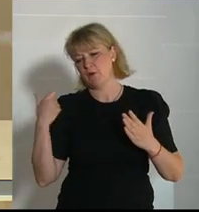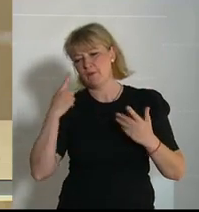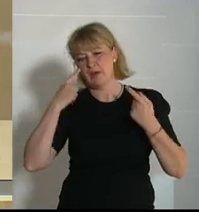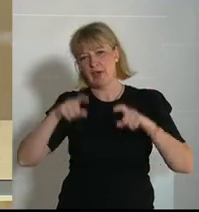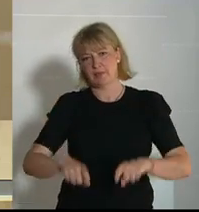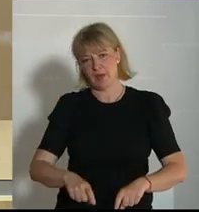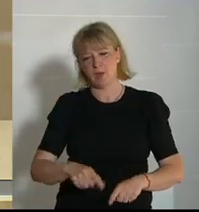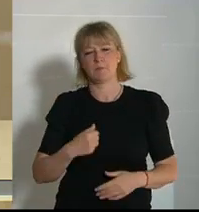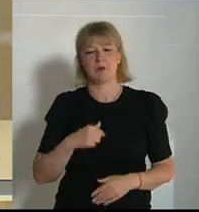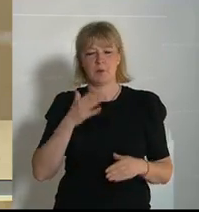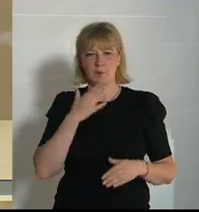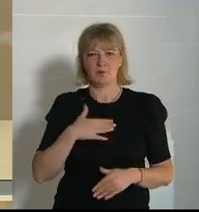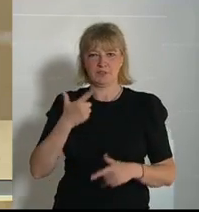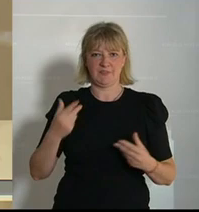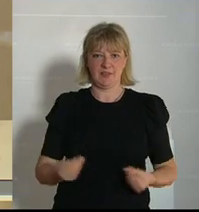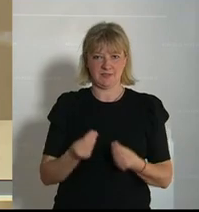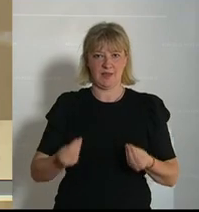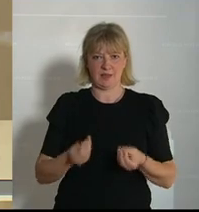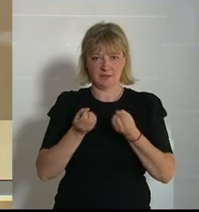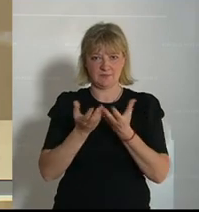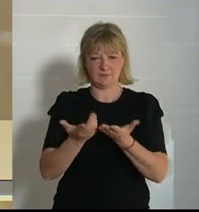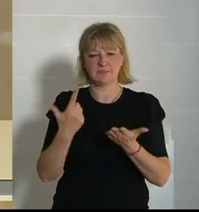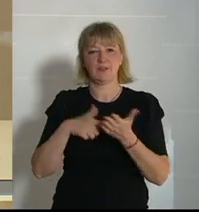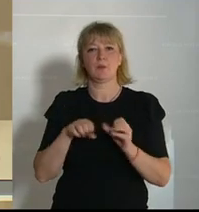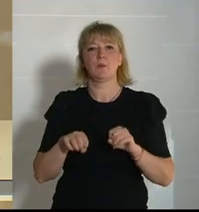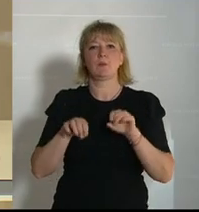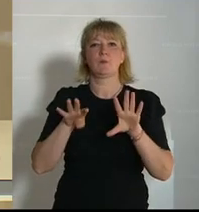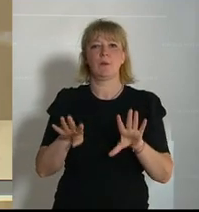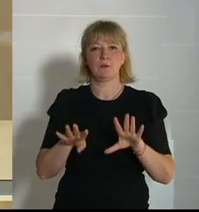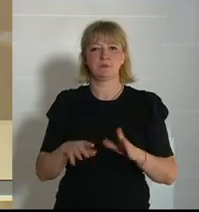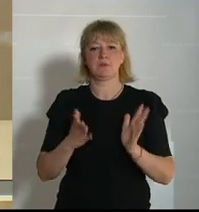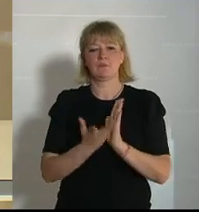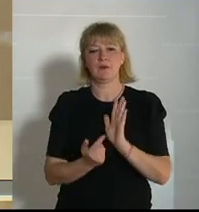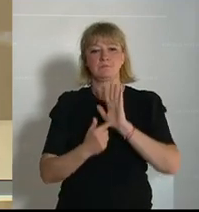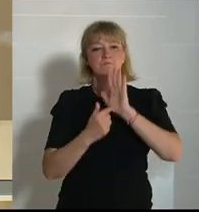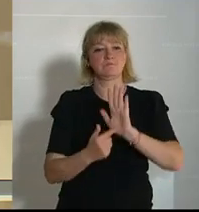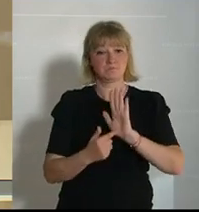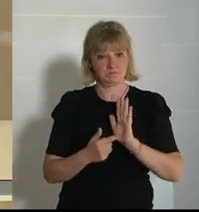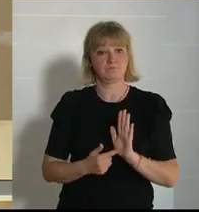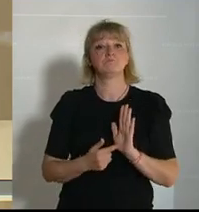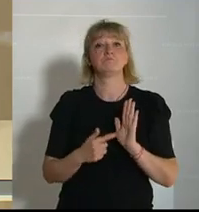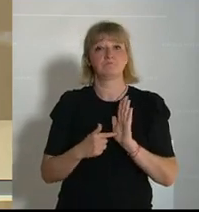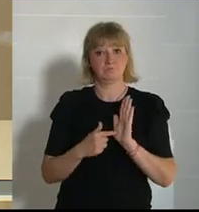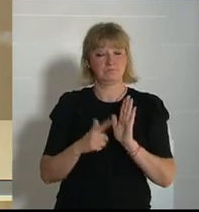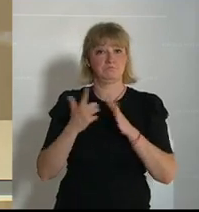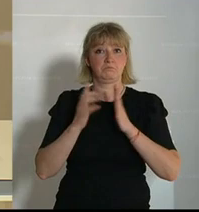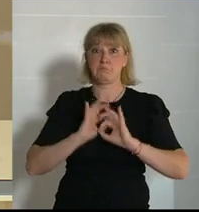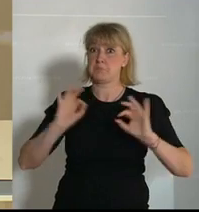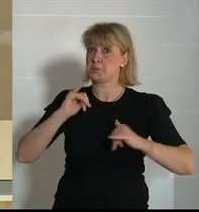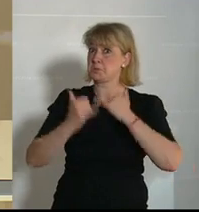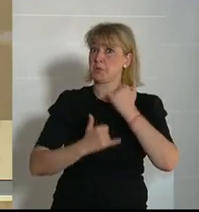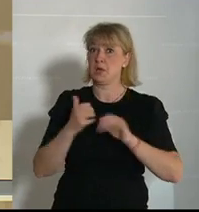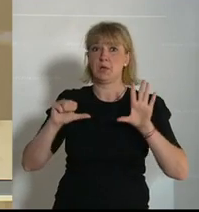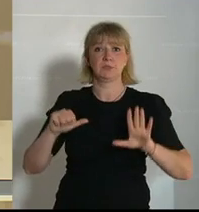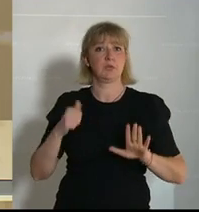möchte ich drei Dinge feststellen. Zum Ersten, 2019 zeigte sich als Höchstmarker, als eines der besten Jahre mit